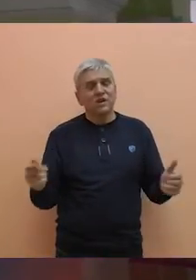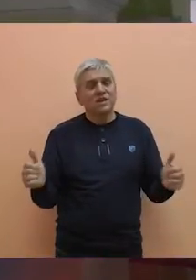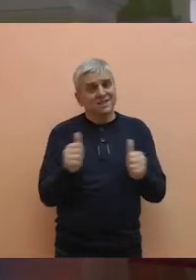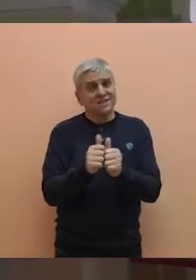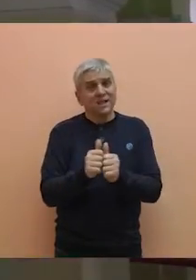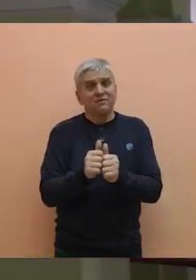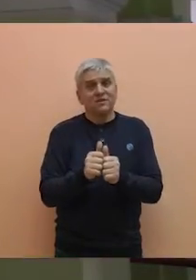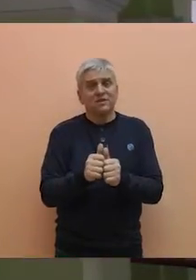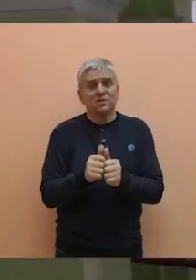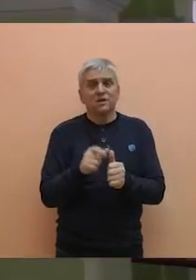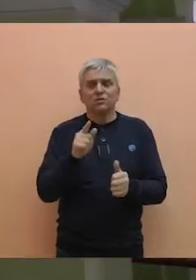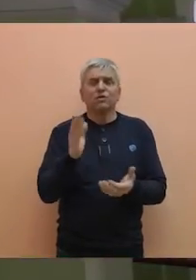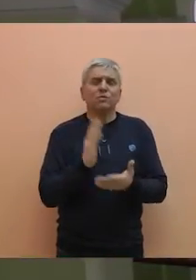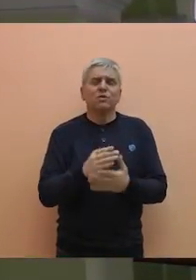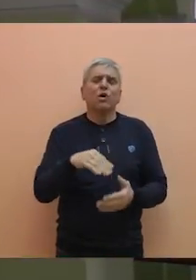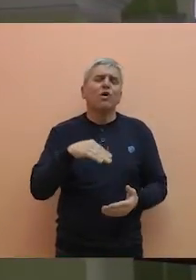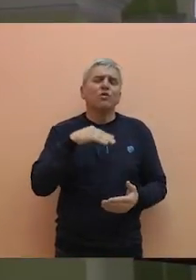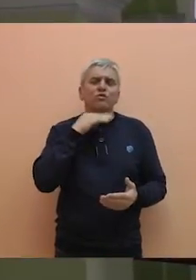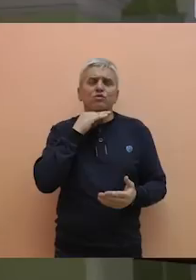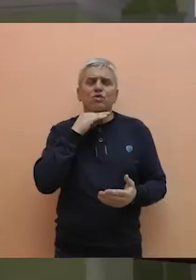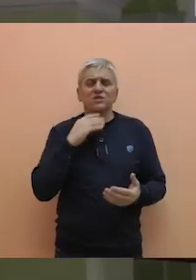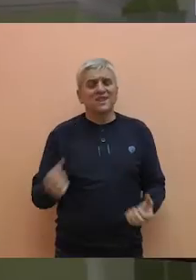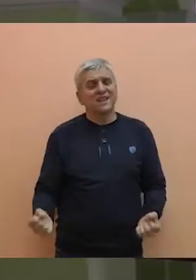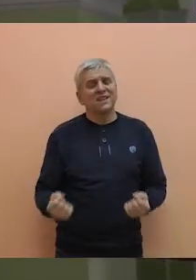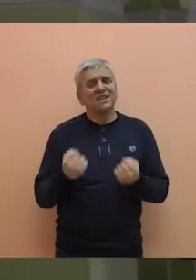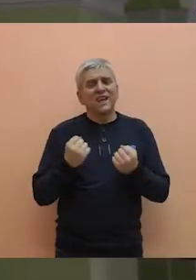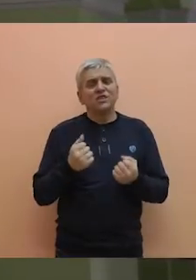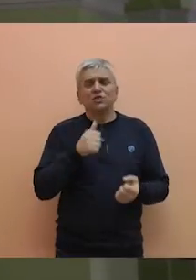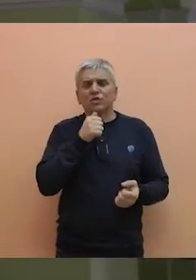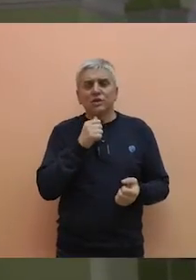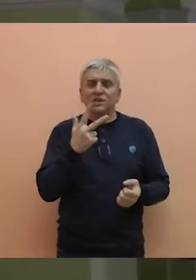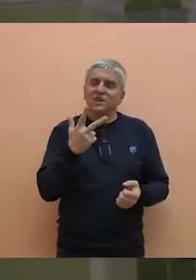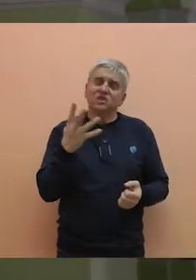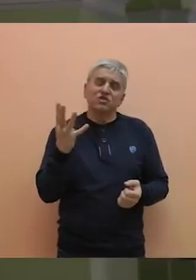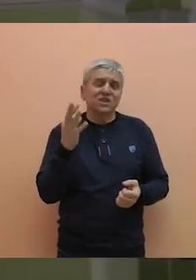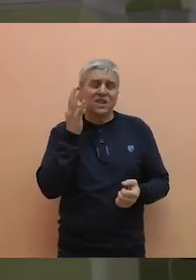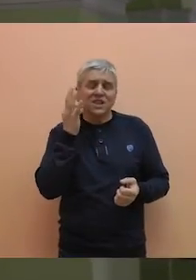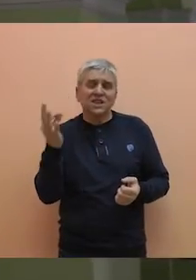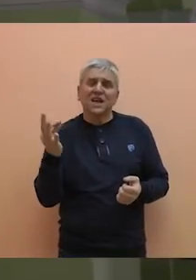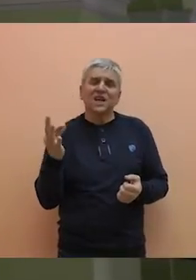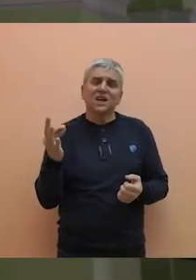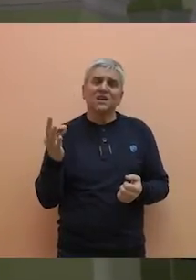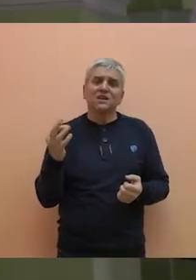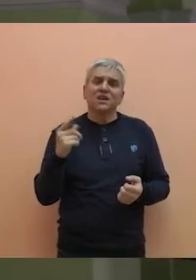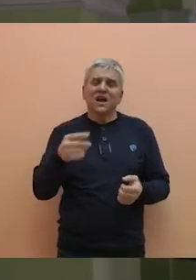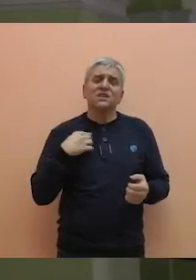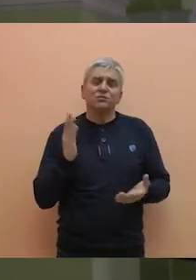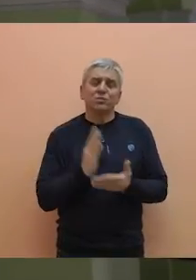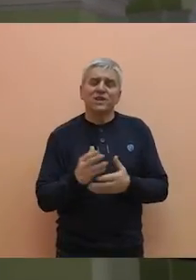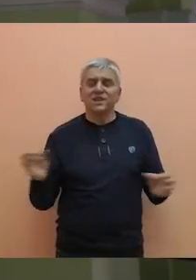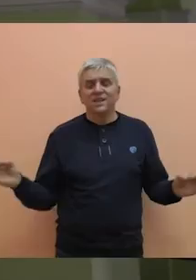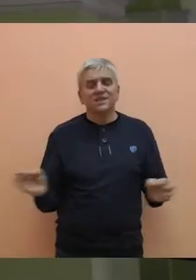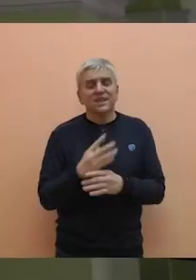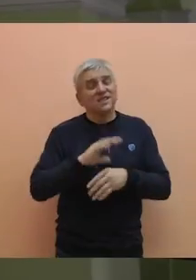bilo je to dosta teško i napeto tih 3-4 dana, ali smo bili